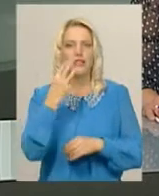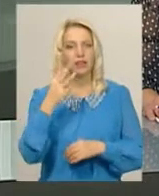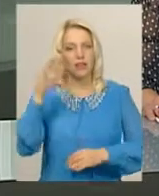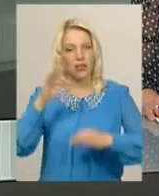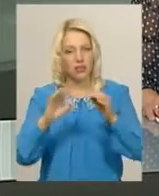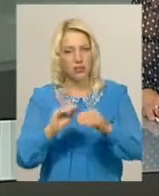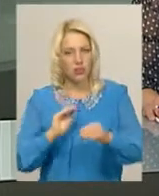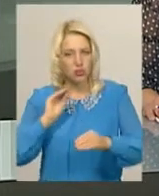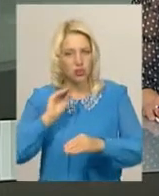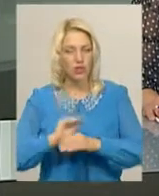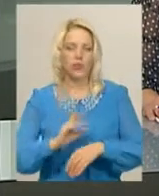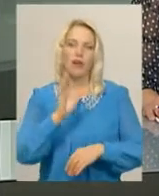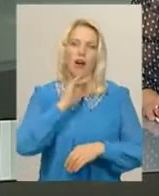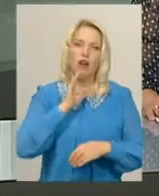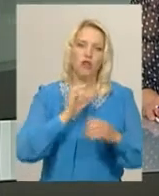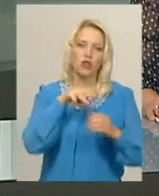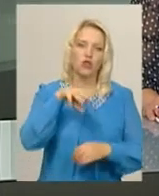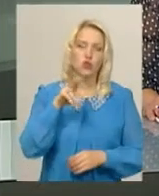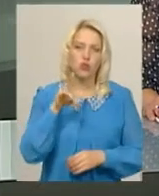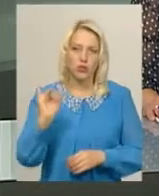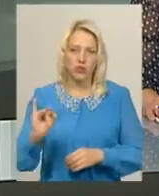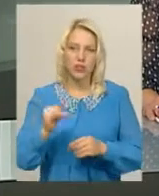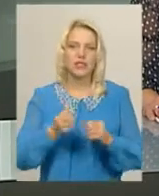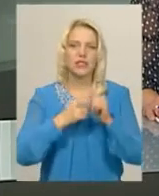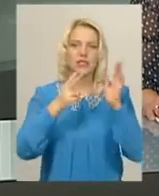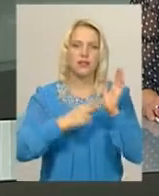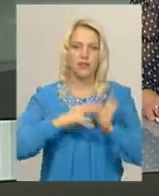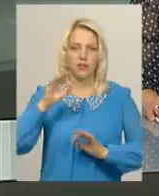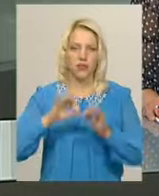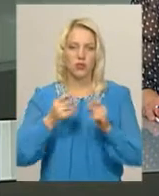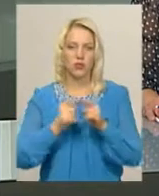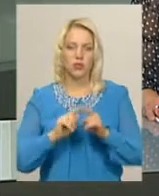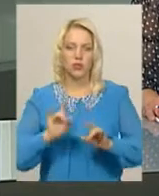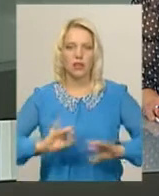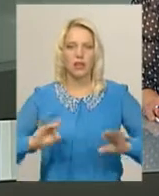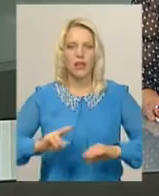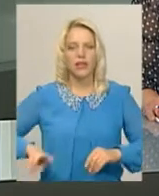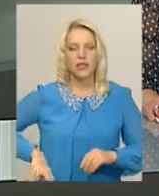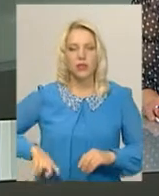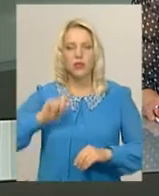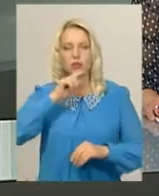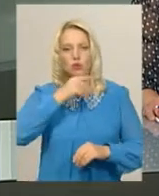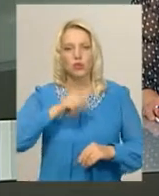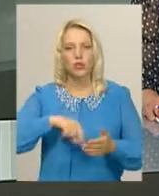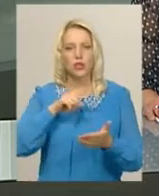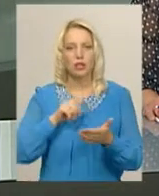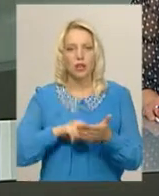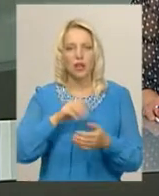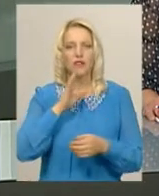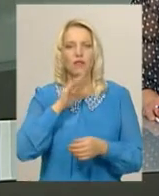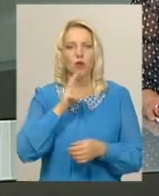для водовідведення – на 17%. Про це повідомив заступник директора з економічних питань міського комунального підприємства